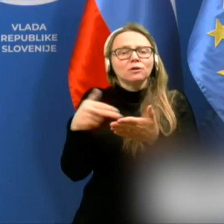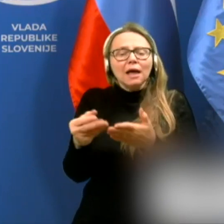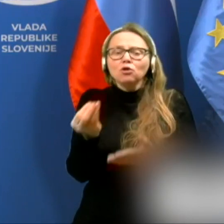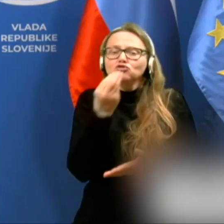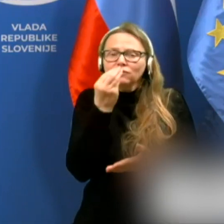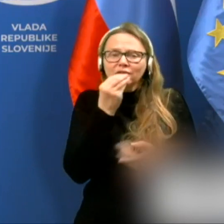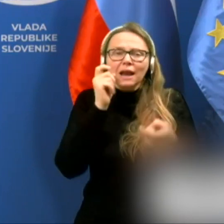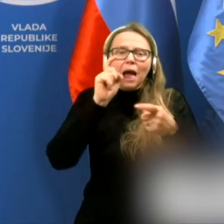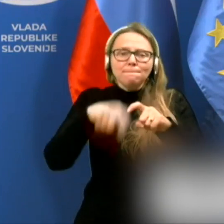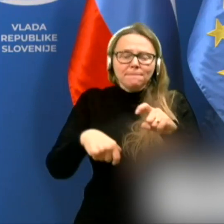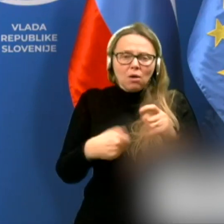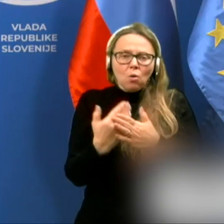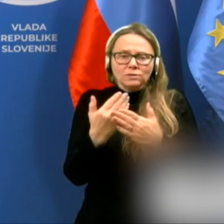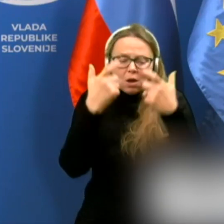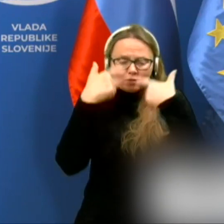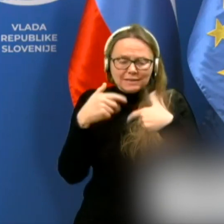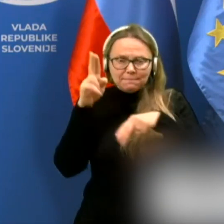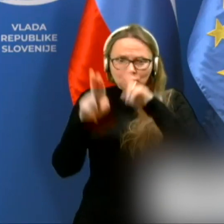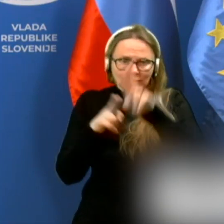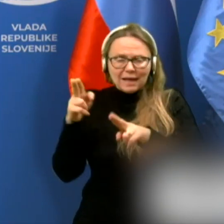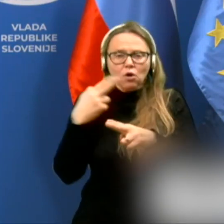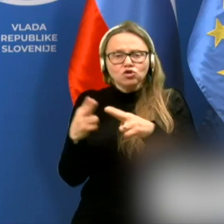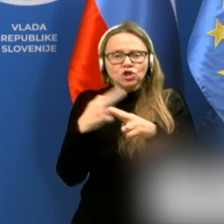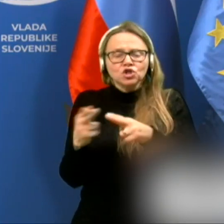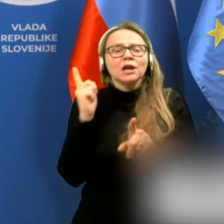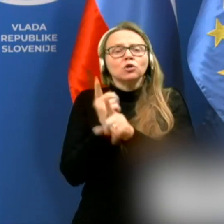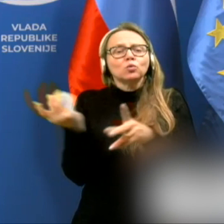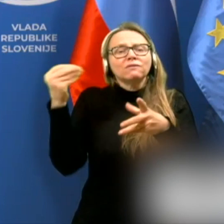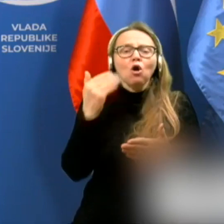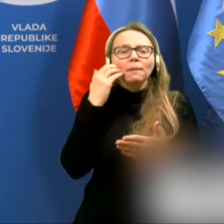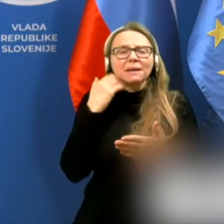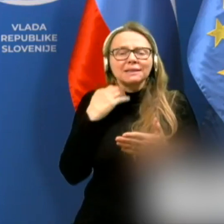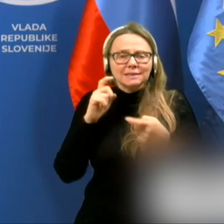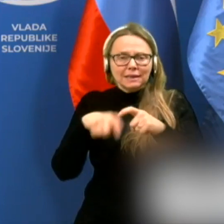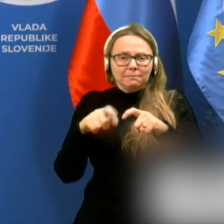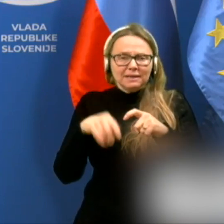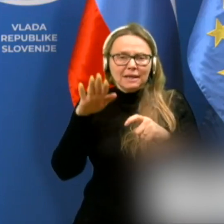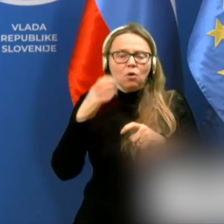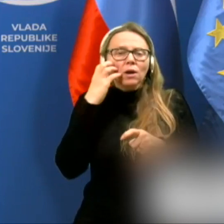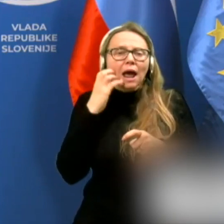živila, blago za osebno njego in čiščenje, vključno s prodajo kmetitiji.